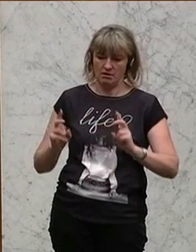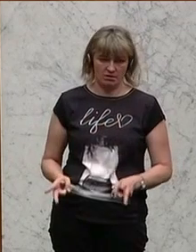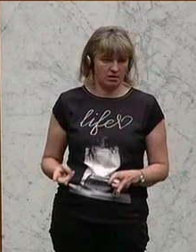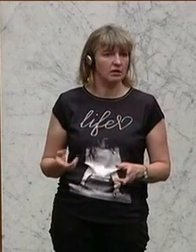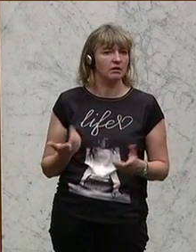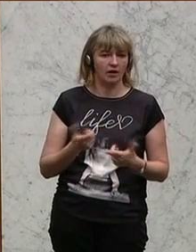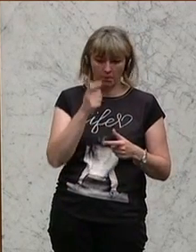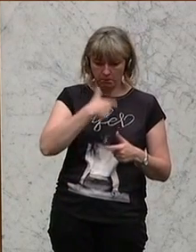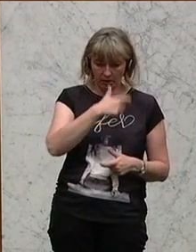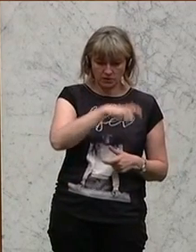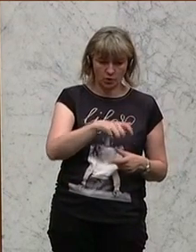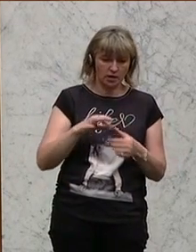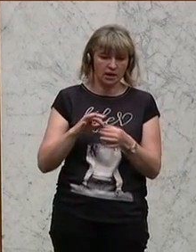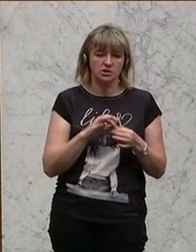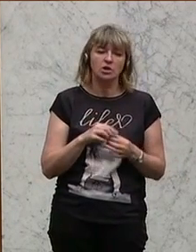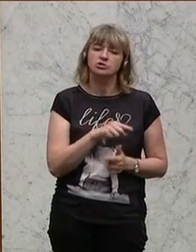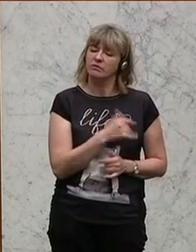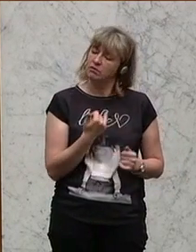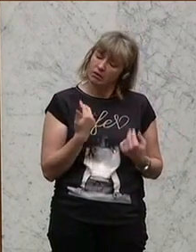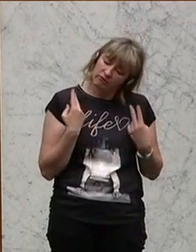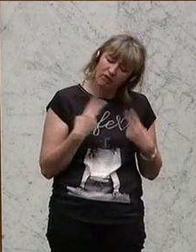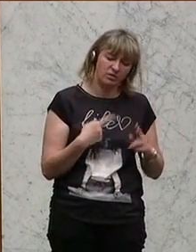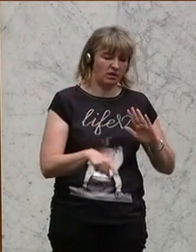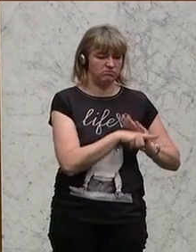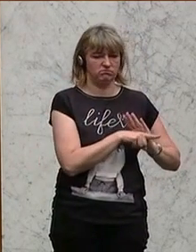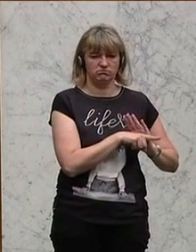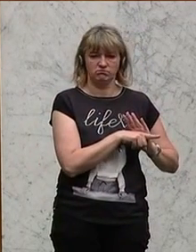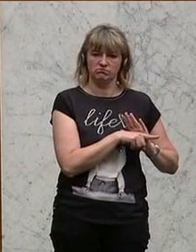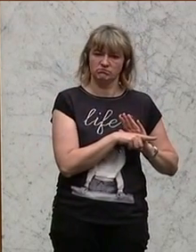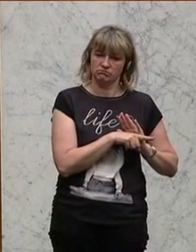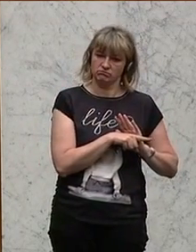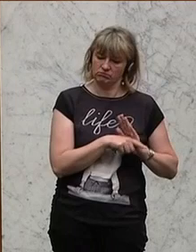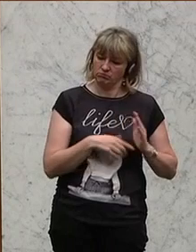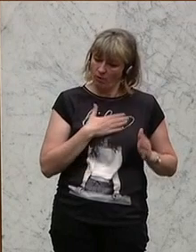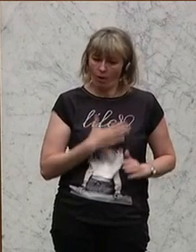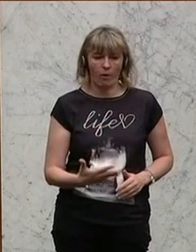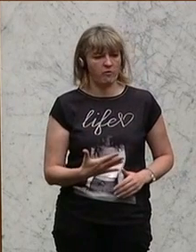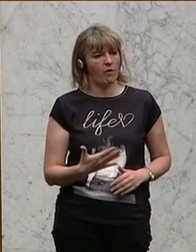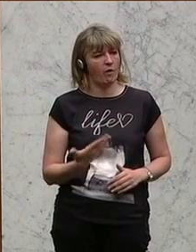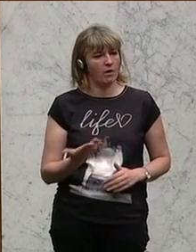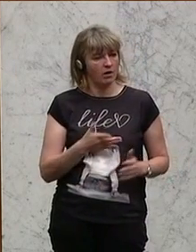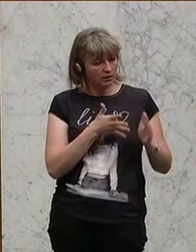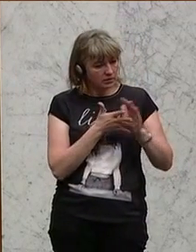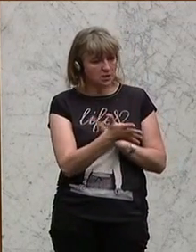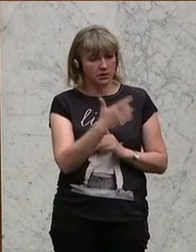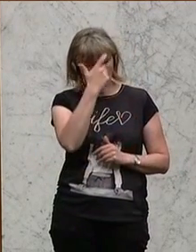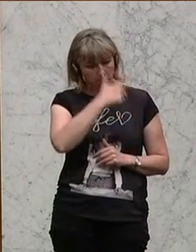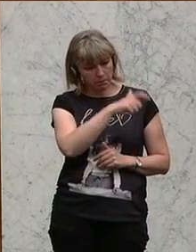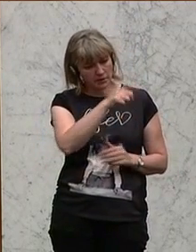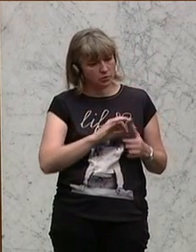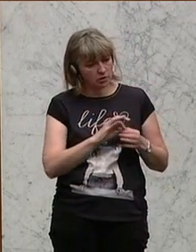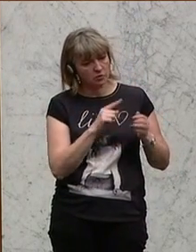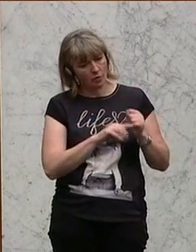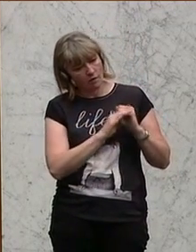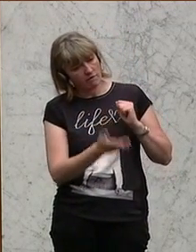Personengesellschaften sind hier weiterhin massiv benachteiligt, obwohl eigentlich transparente Personengesellschafts und